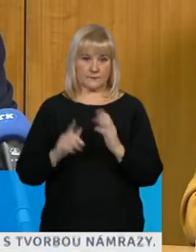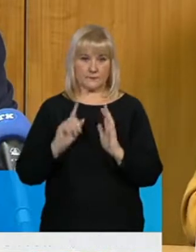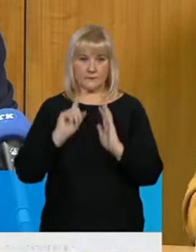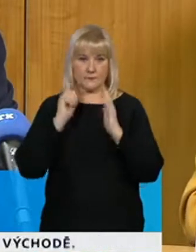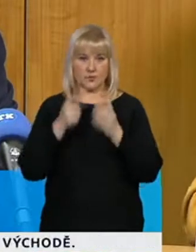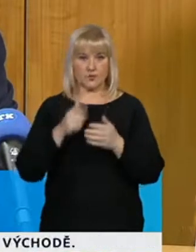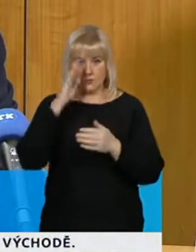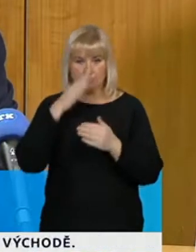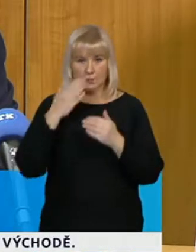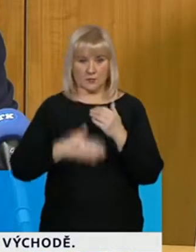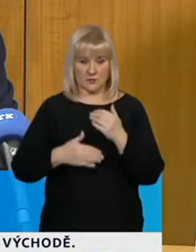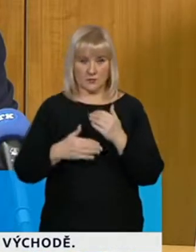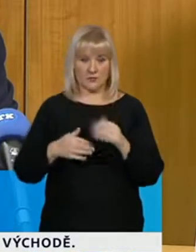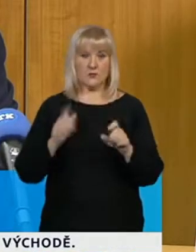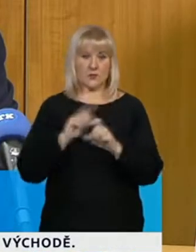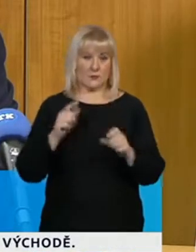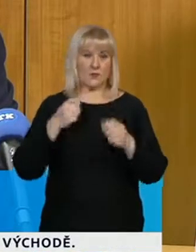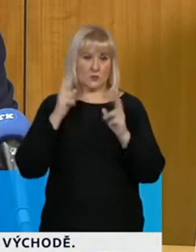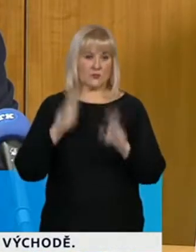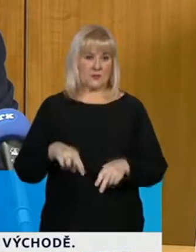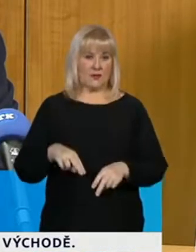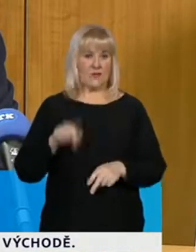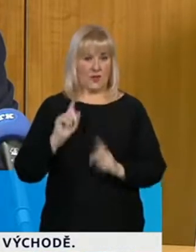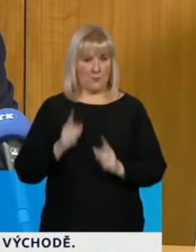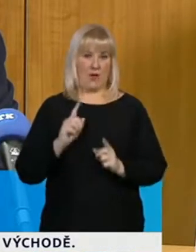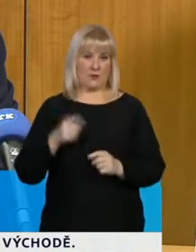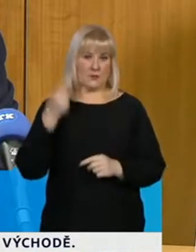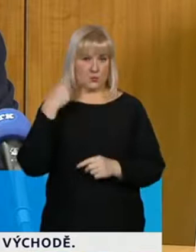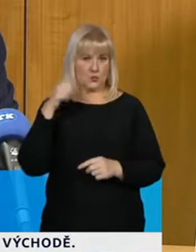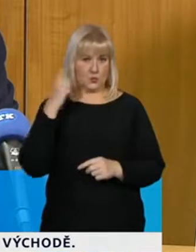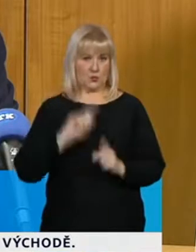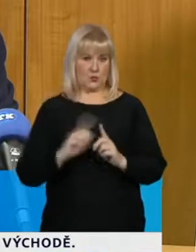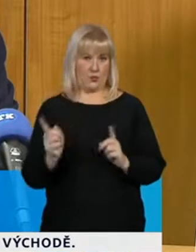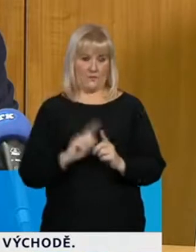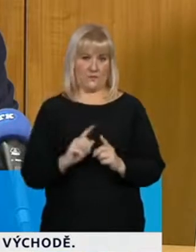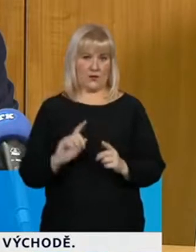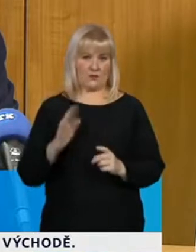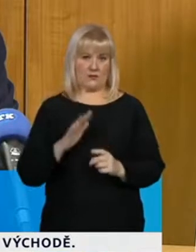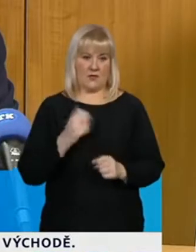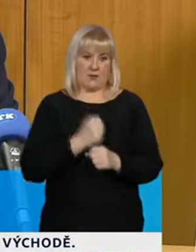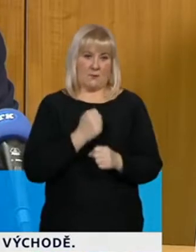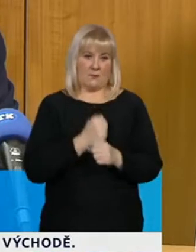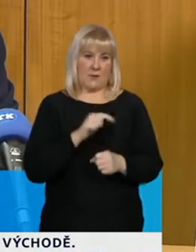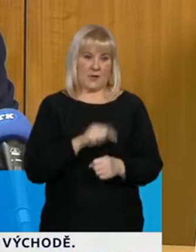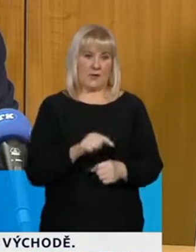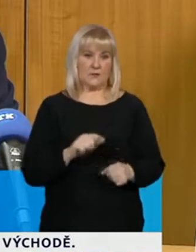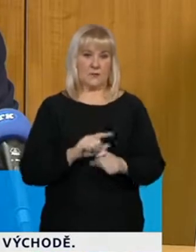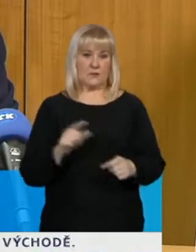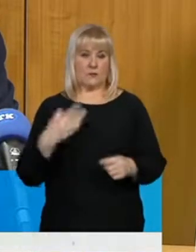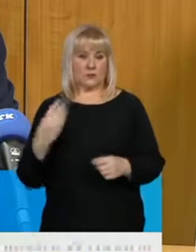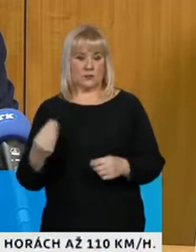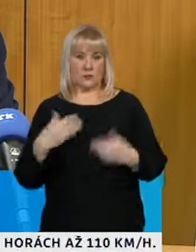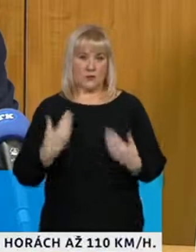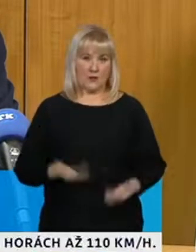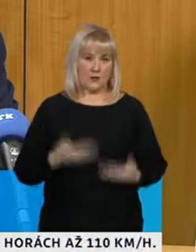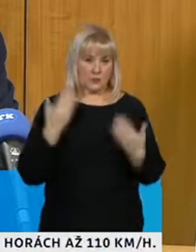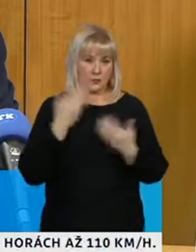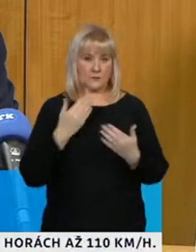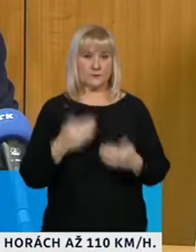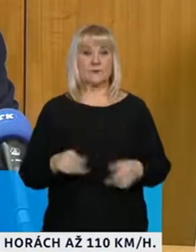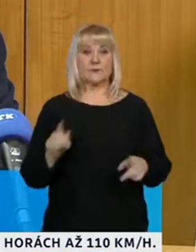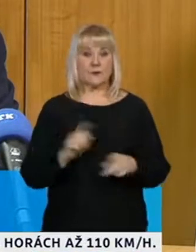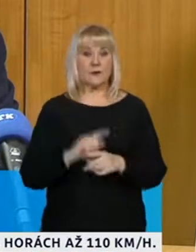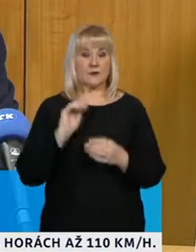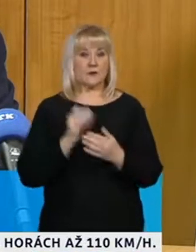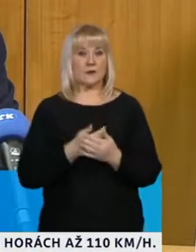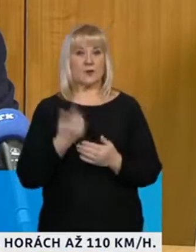protože souhlasím s vámi, že by měli studovat, jakmile je to jenom trochu možné. V současné době dle informací, které máme od